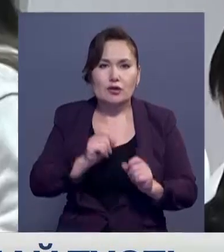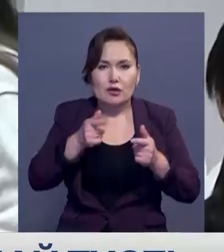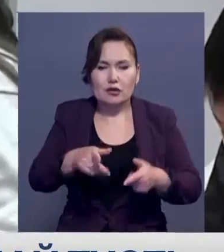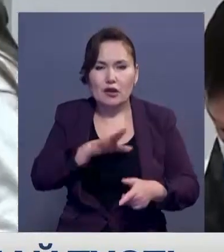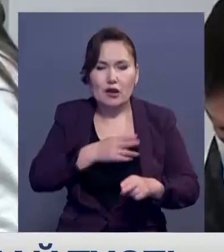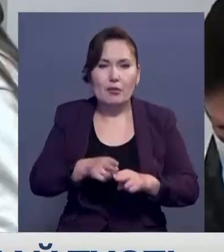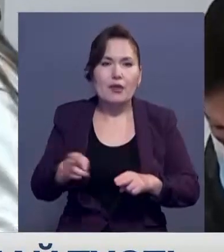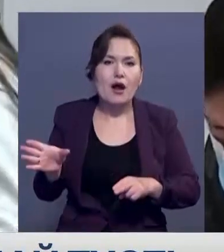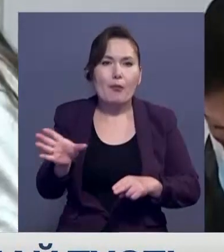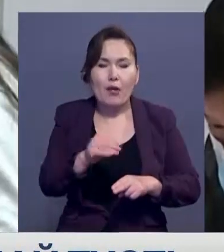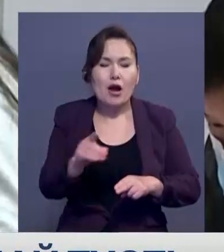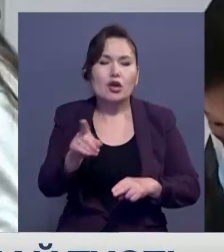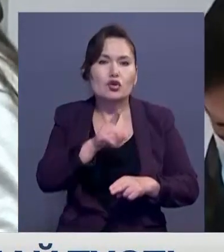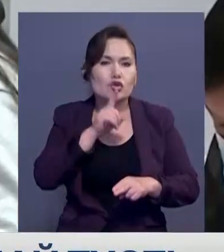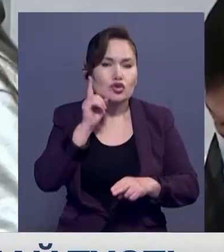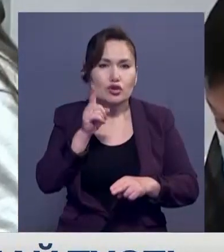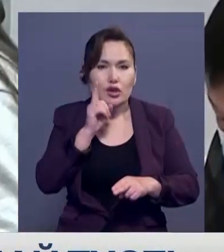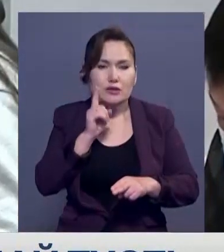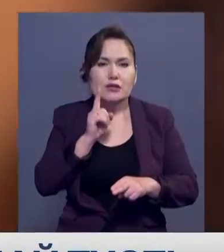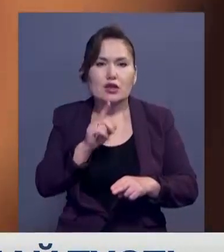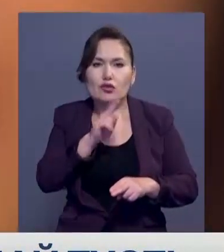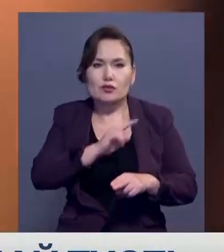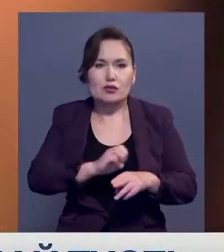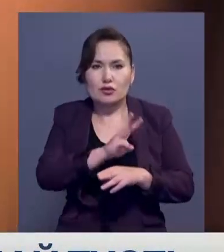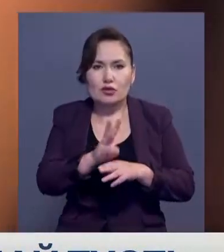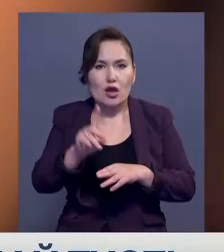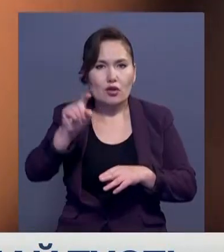Алайда барлық түліктің жолы болды деп айтуға келмейті.